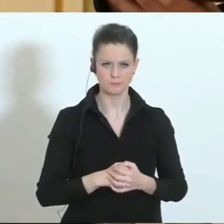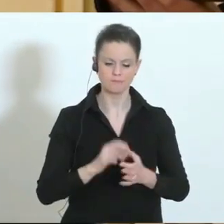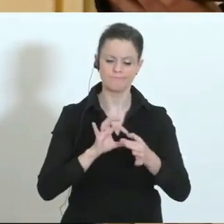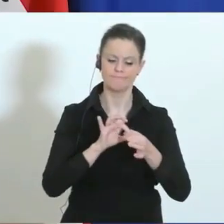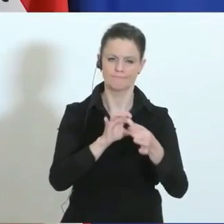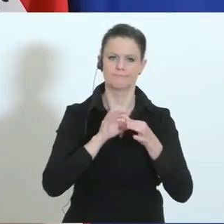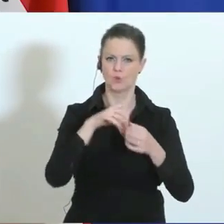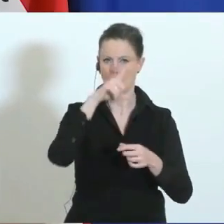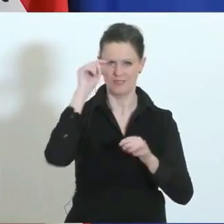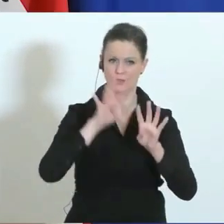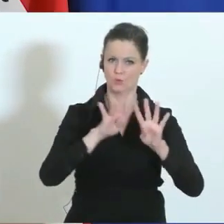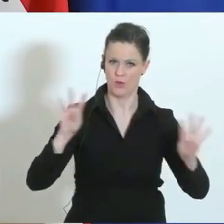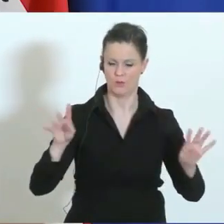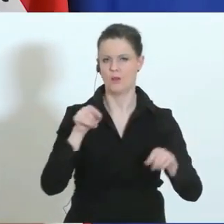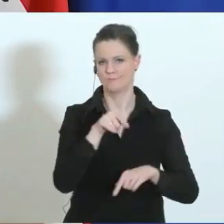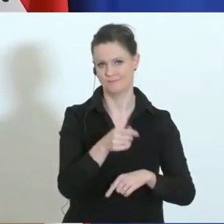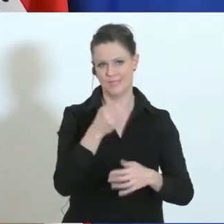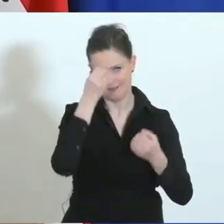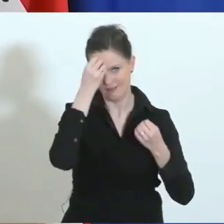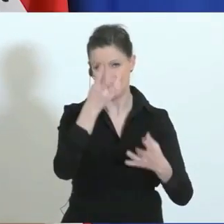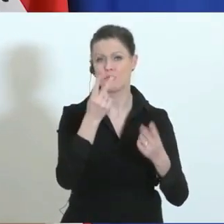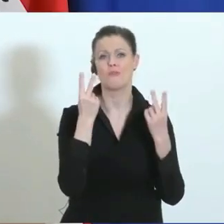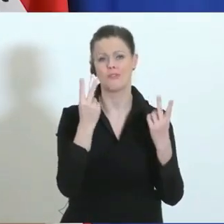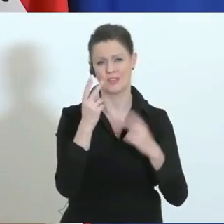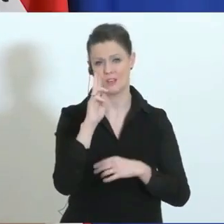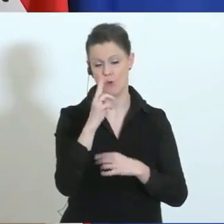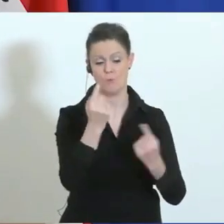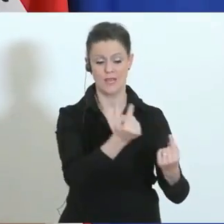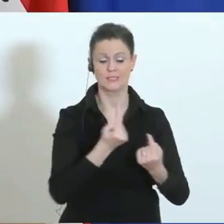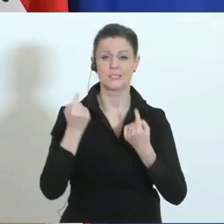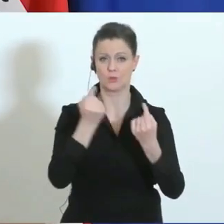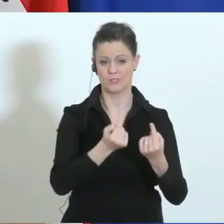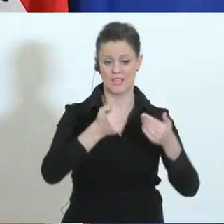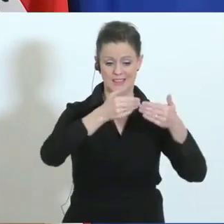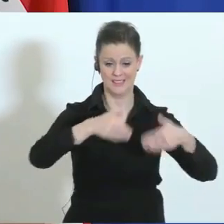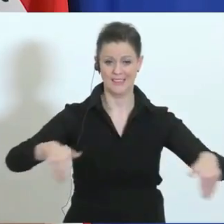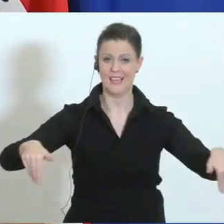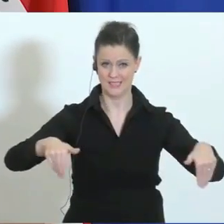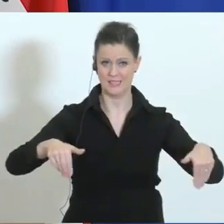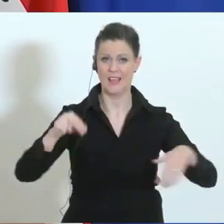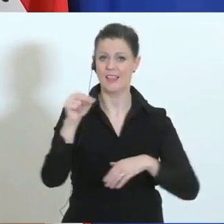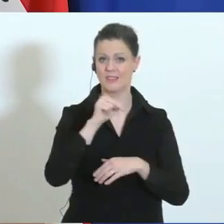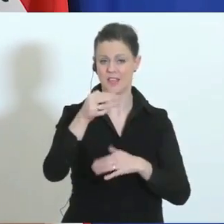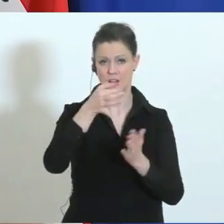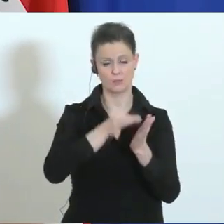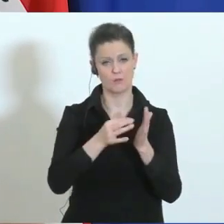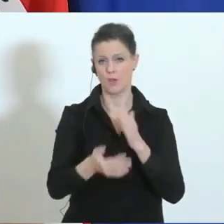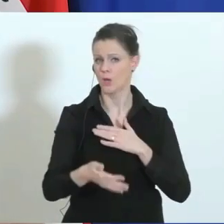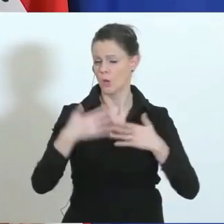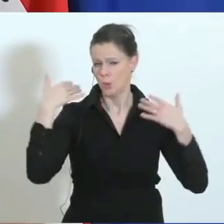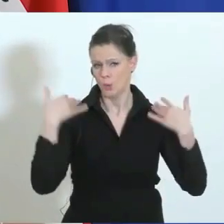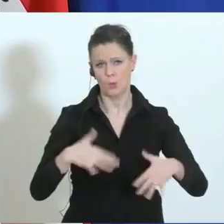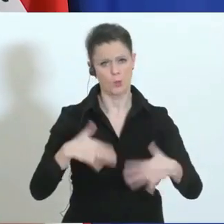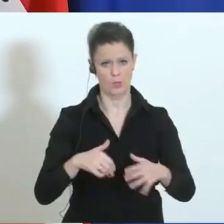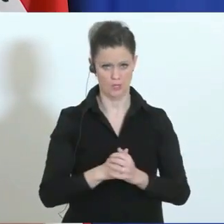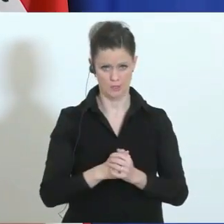Das ist deshalb jetzt notwendig gewesen, die Information, weil sich die Situation am Grenzübergang Nickelsdorf dramatisch verschärft hat. Sie müssen sich vorstellen,